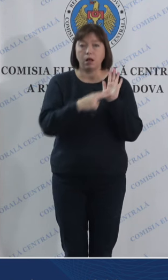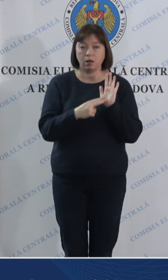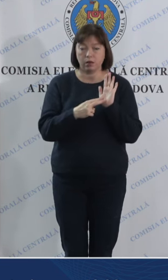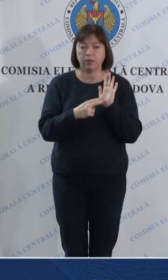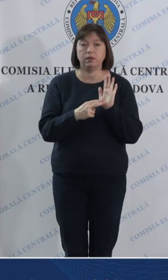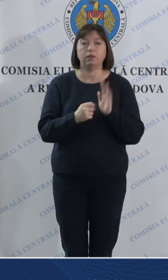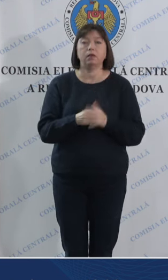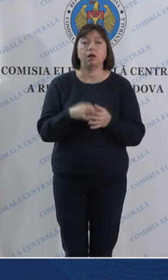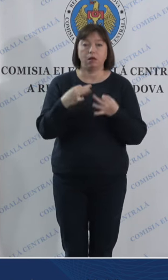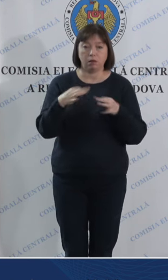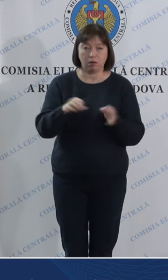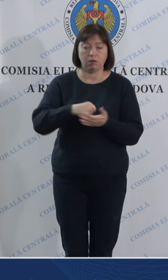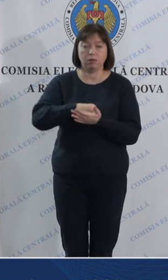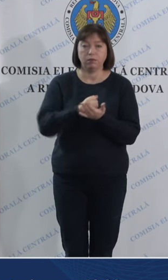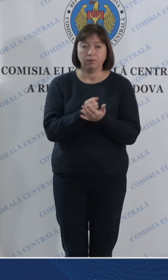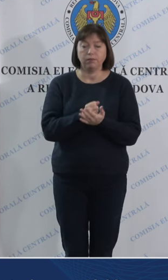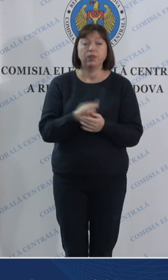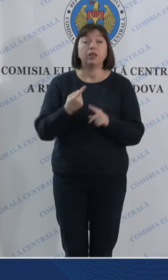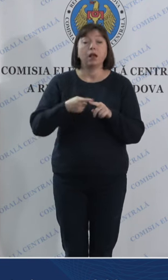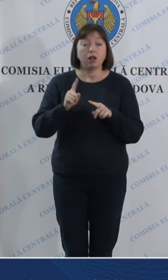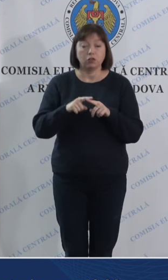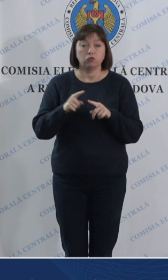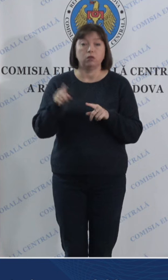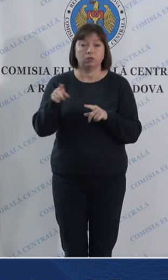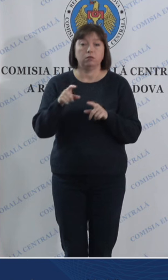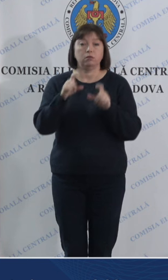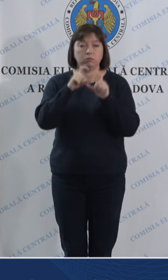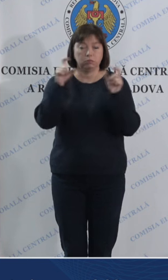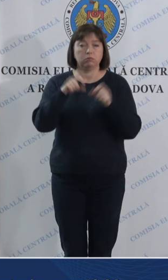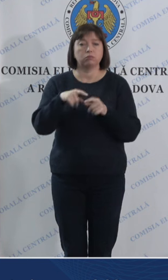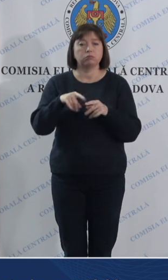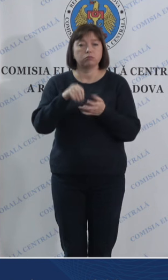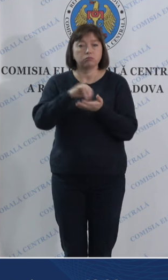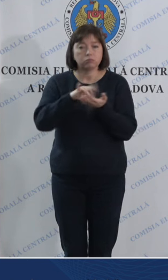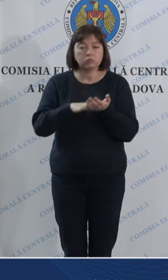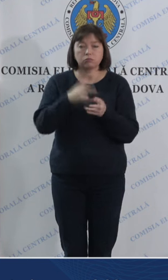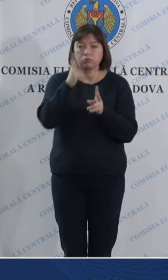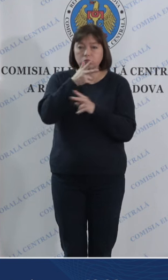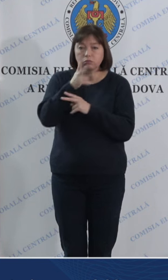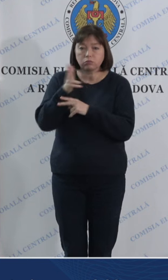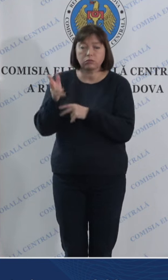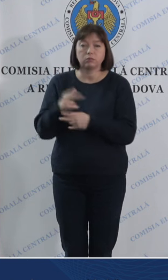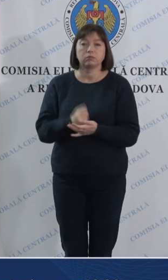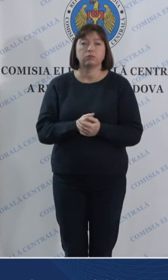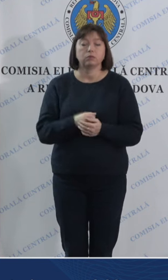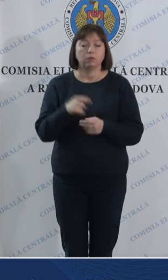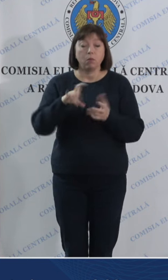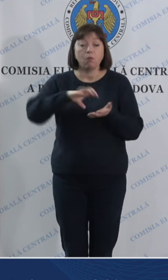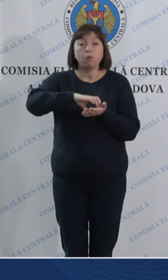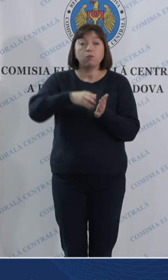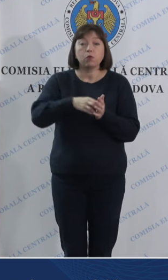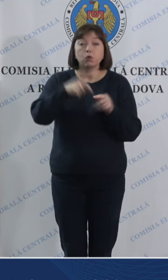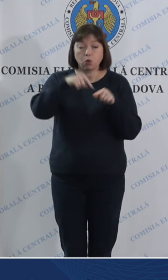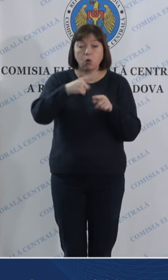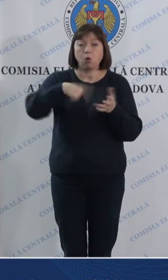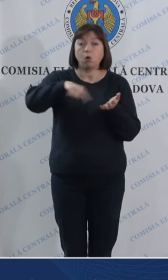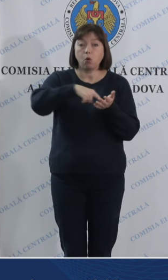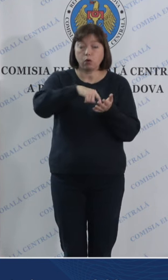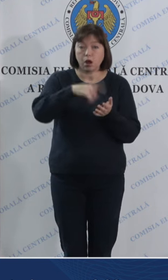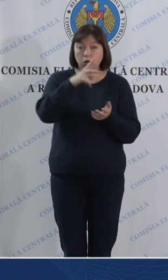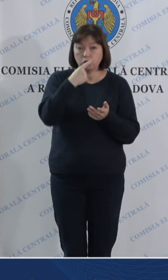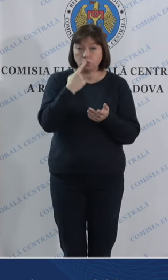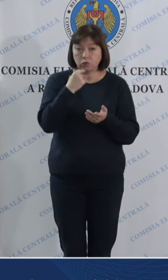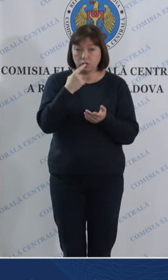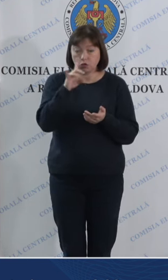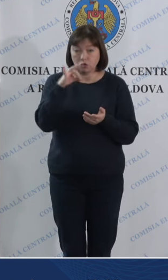această instituție mass media documentând sau monitorizând atât birourile din orașul Sângerei